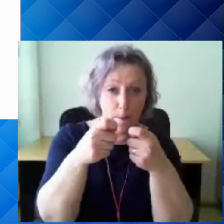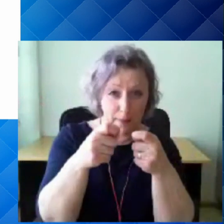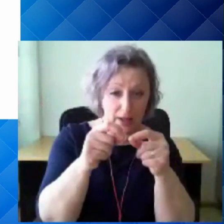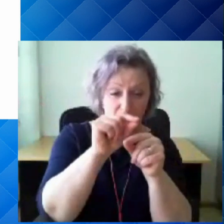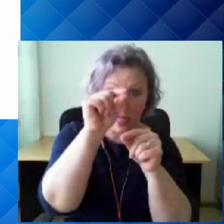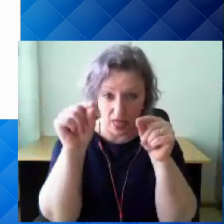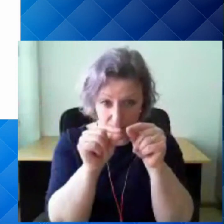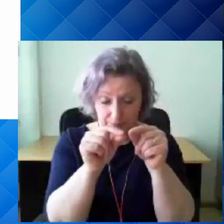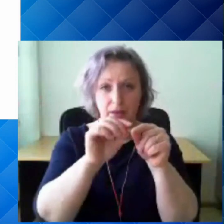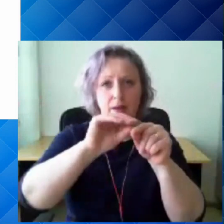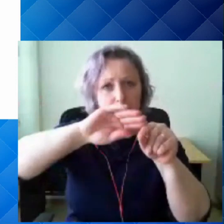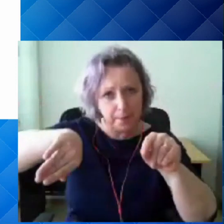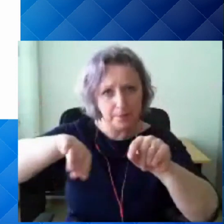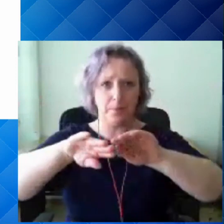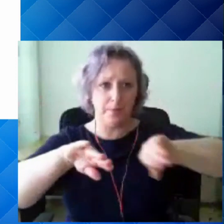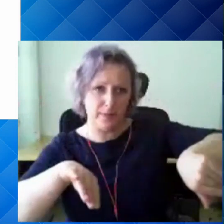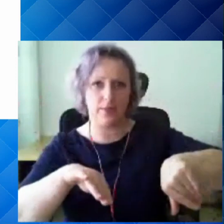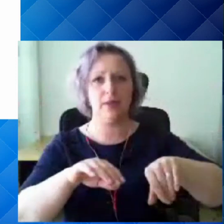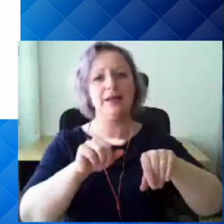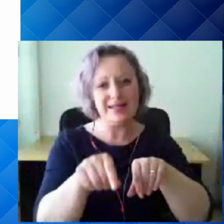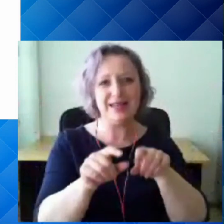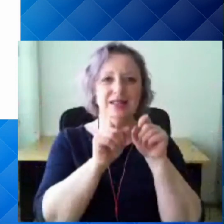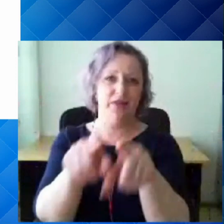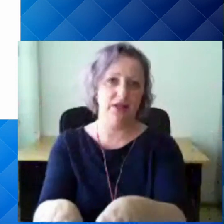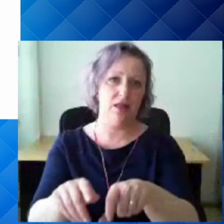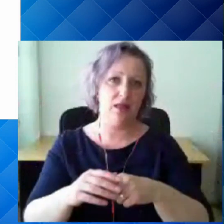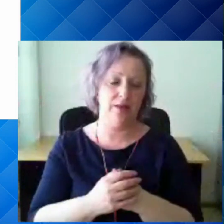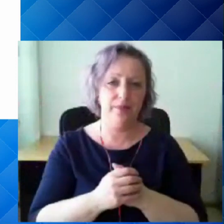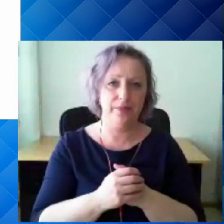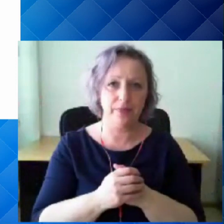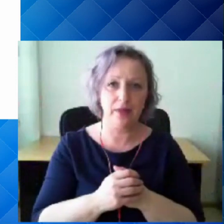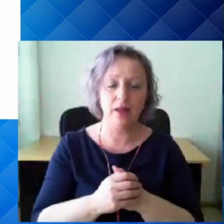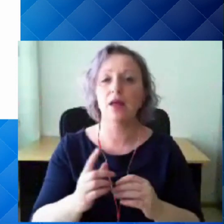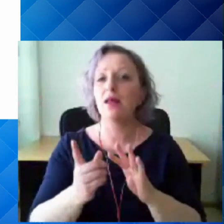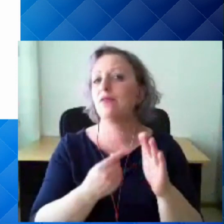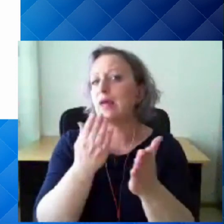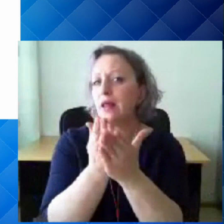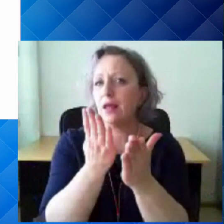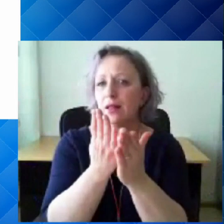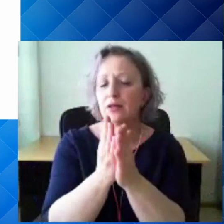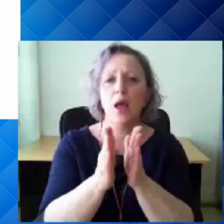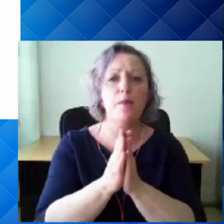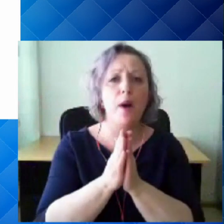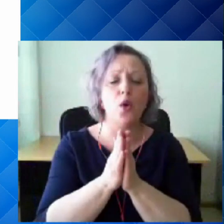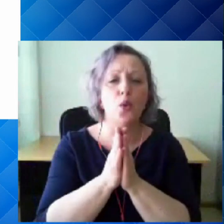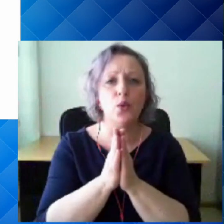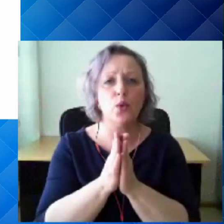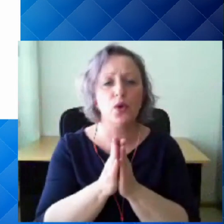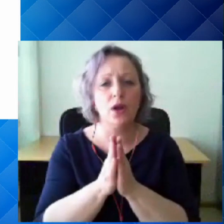maski küljest ära võtta. Ja kindlasti palun ärgem